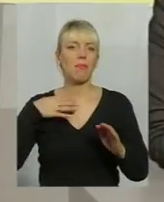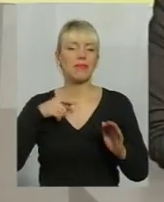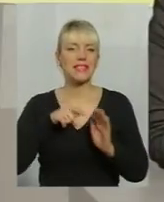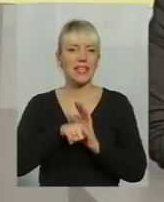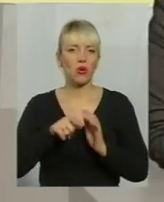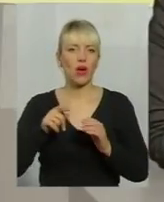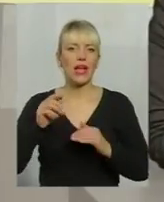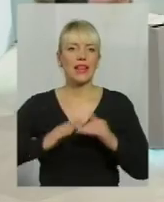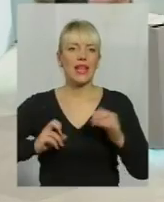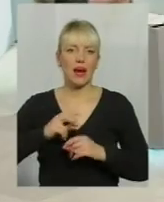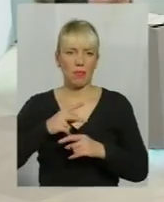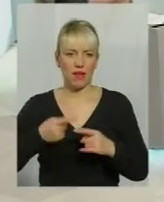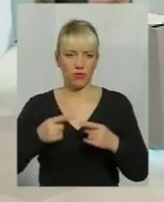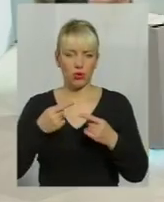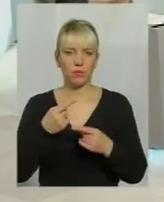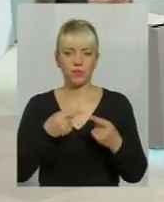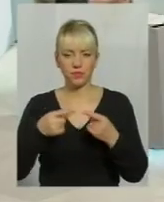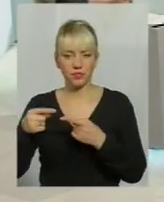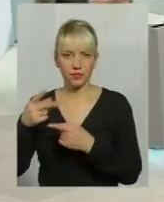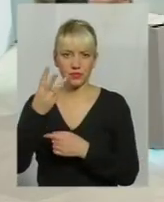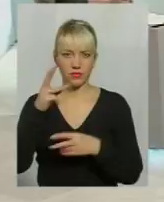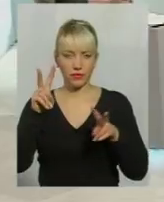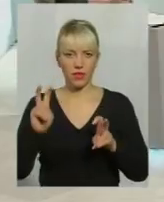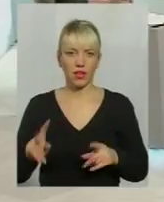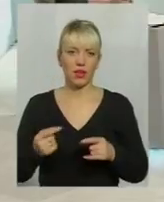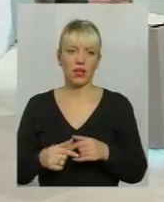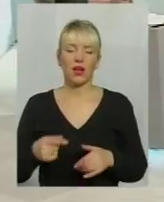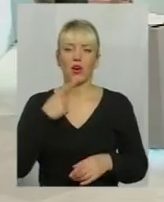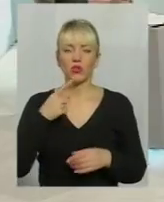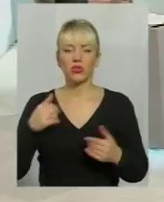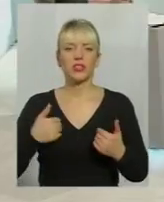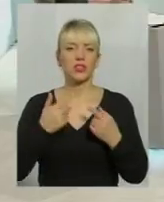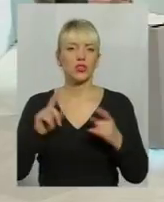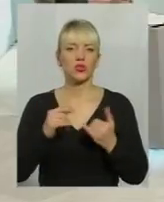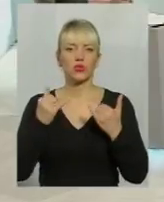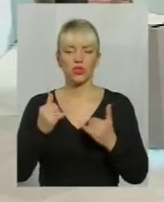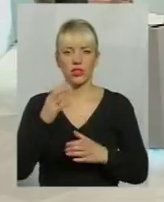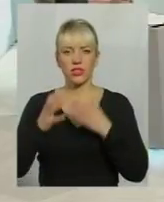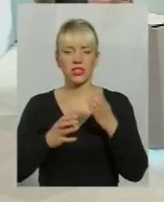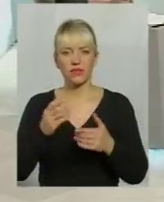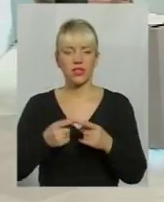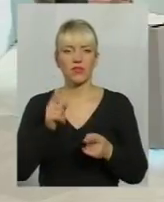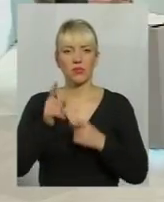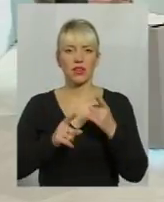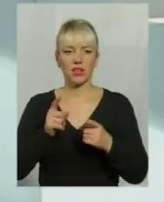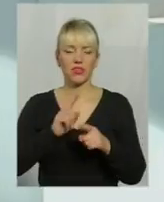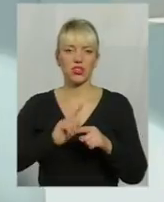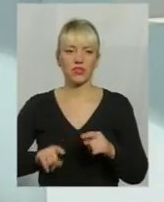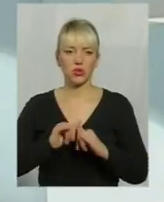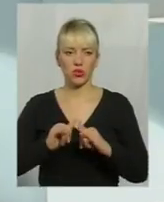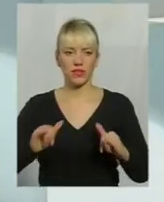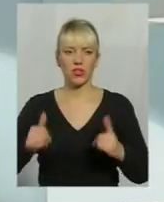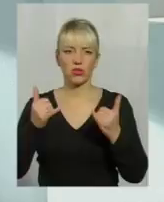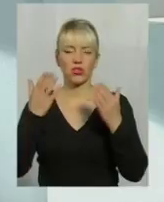чергу, я хотіла би зазначити, що сучасний світ дуже мінливий, дуже швидко розвивається. І на сьогоднішній день,